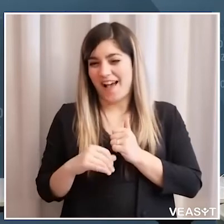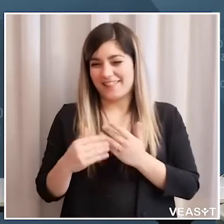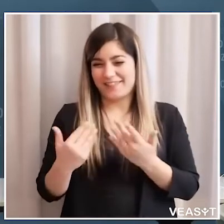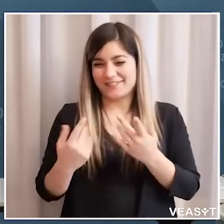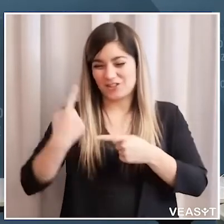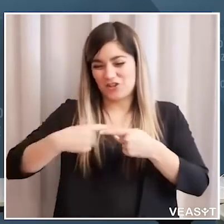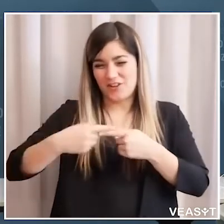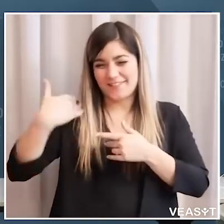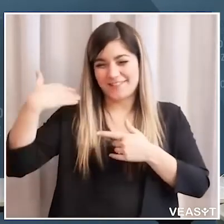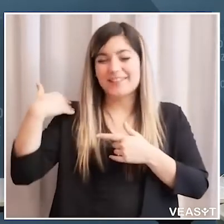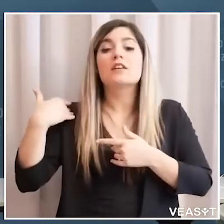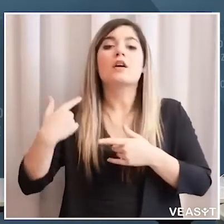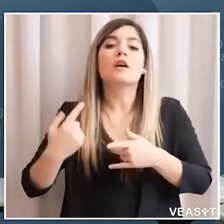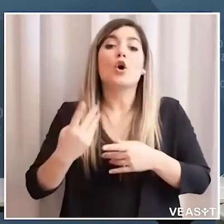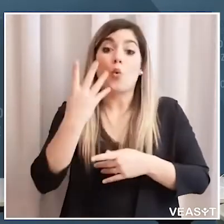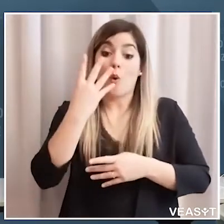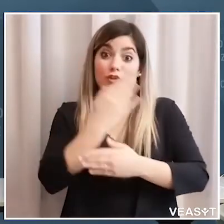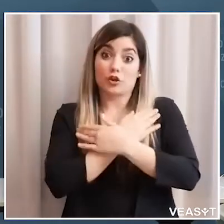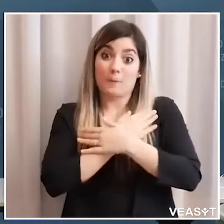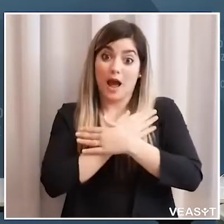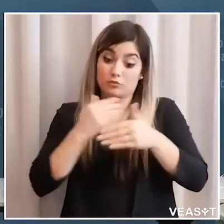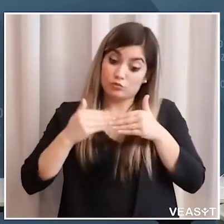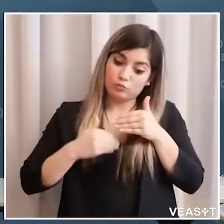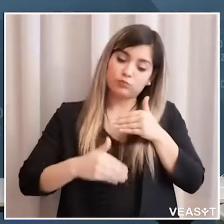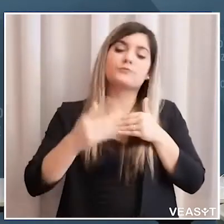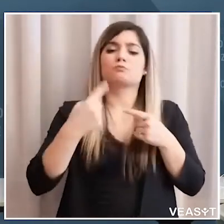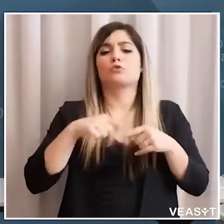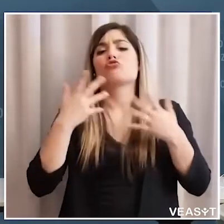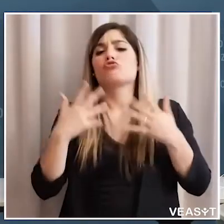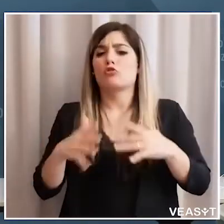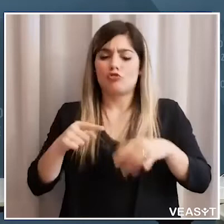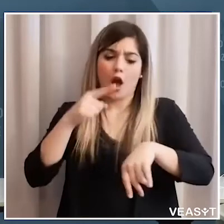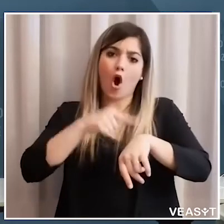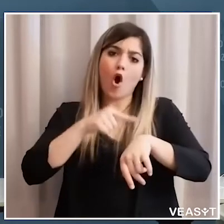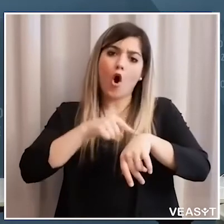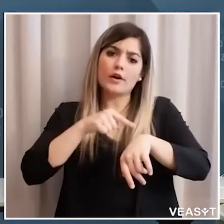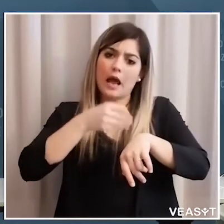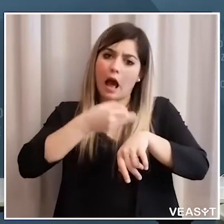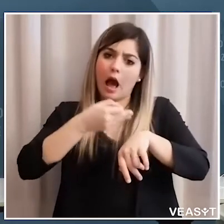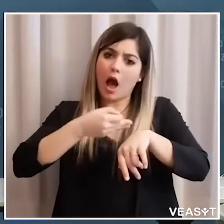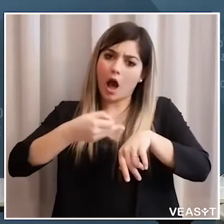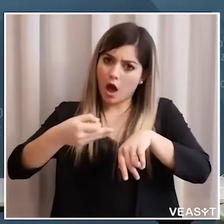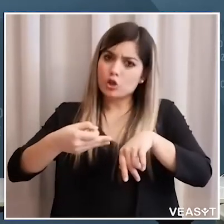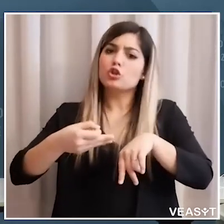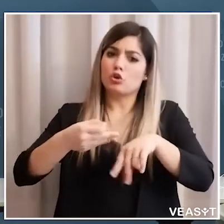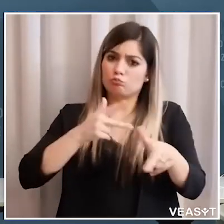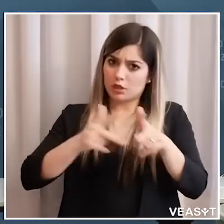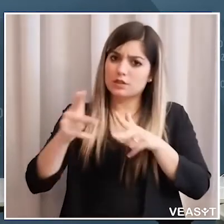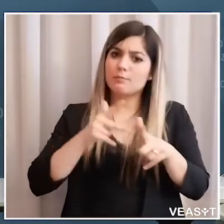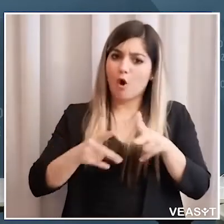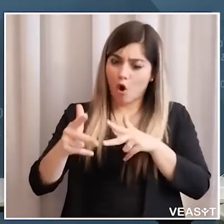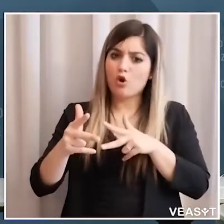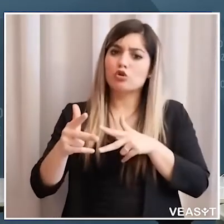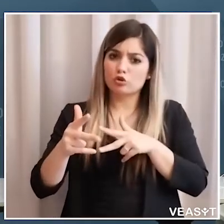giorni dal 4 maggio in poi abbiamo ripristinato l'orario regolare dei